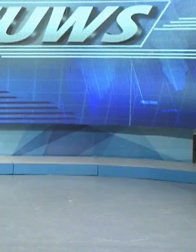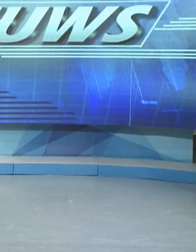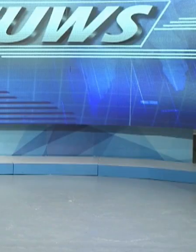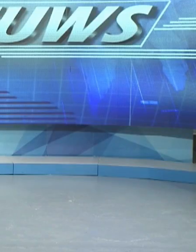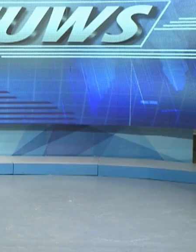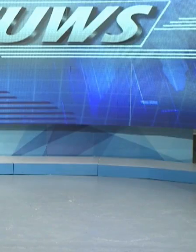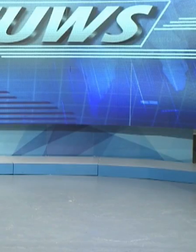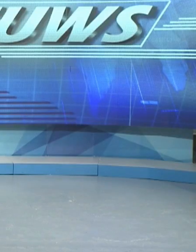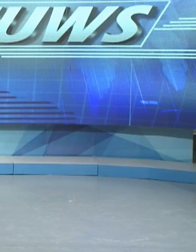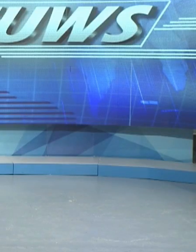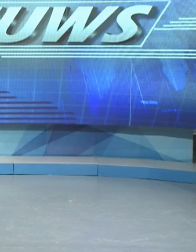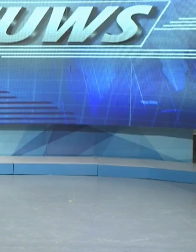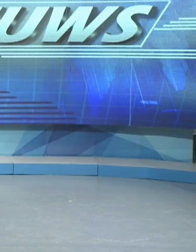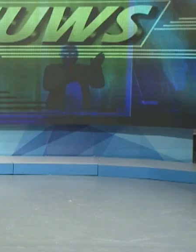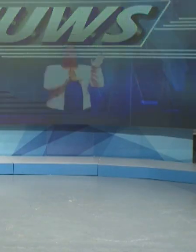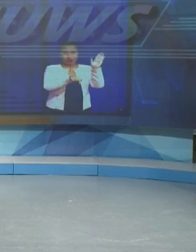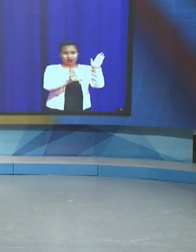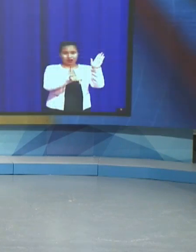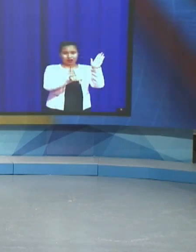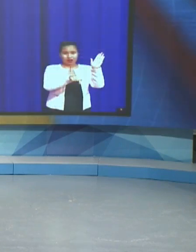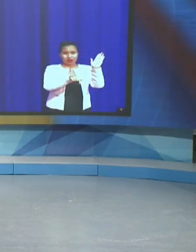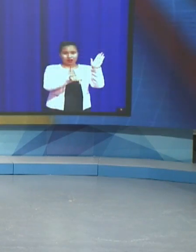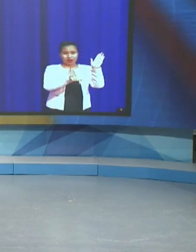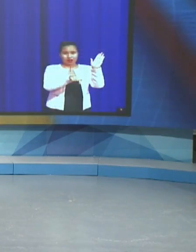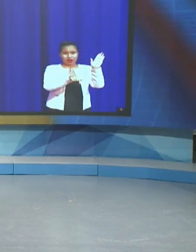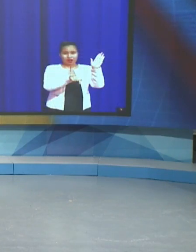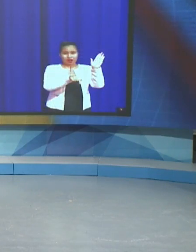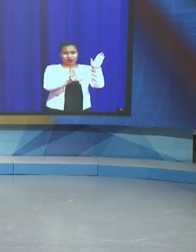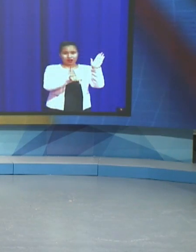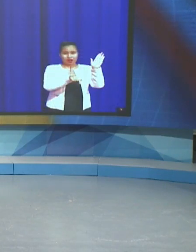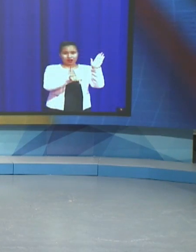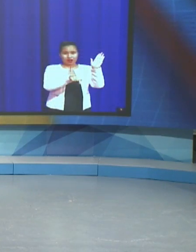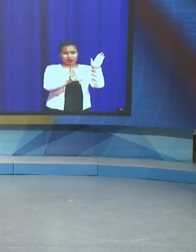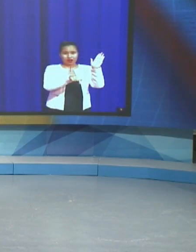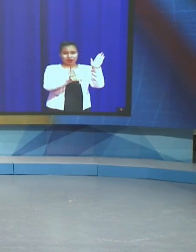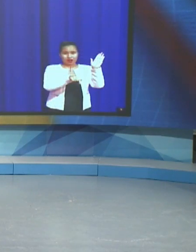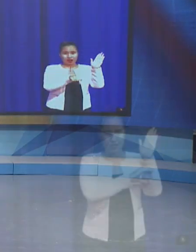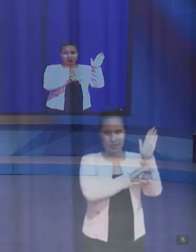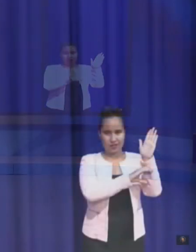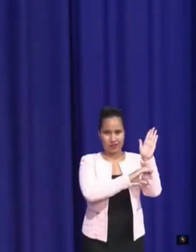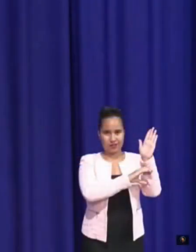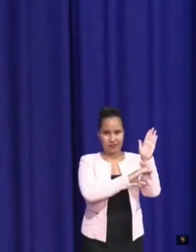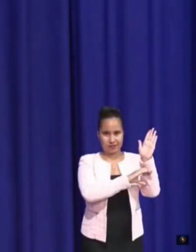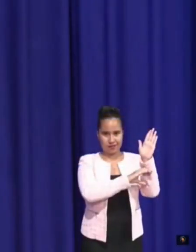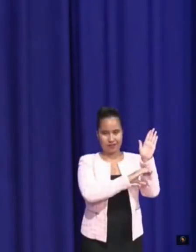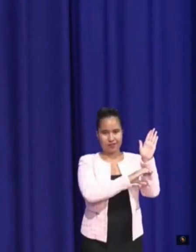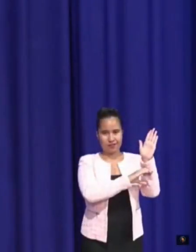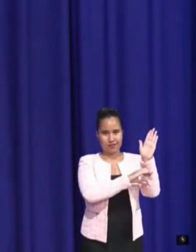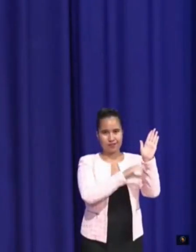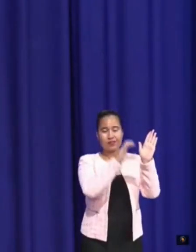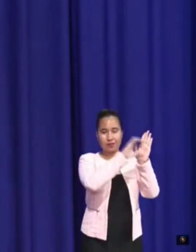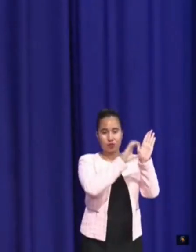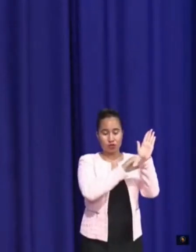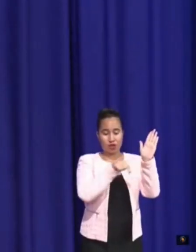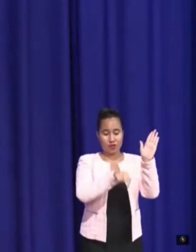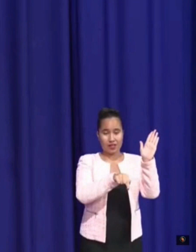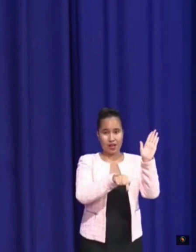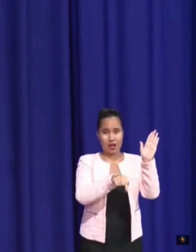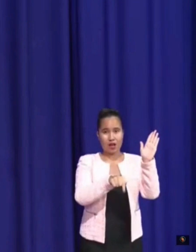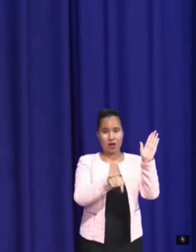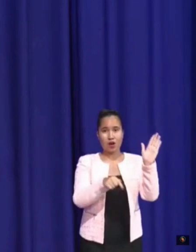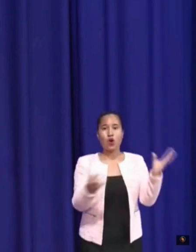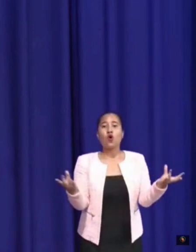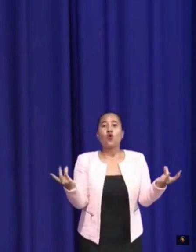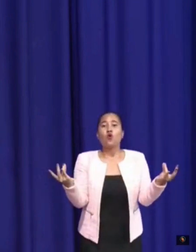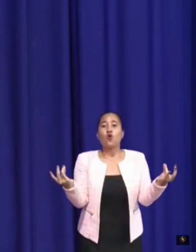De uitkeringen aan sociaal zwakke gezinnen, mensen met een beperking en kinderen worden doorbetaald. Dat zij waarnemend